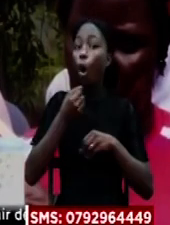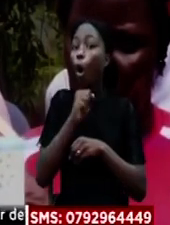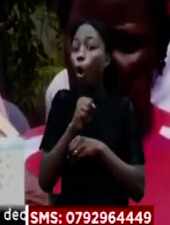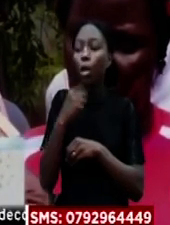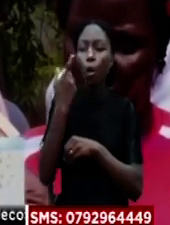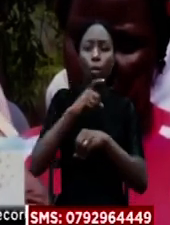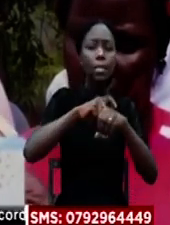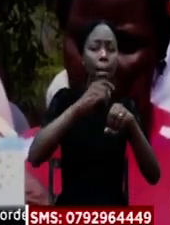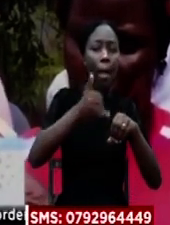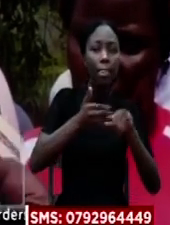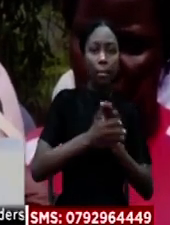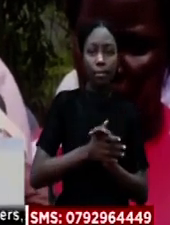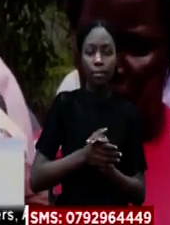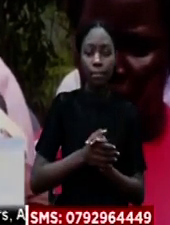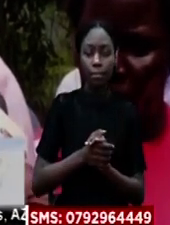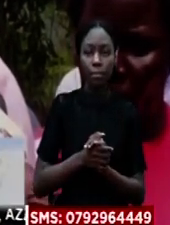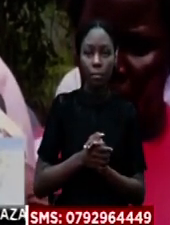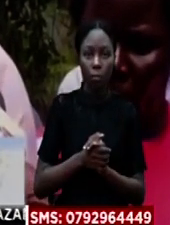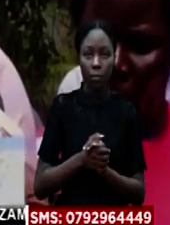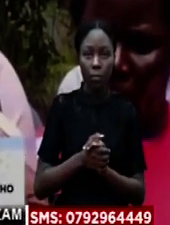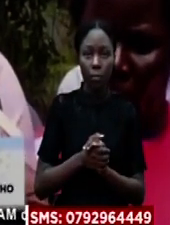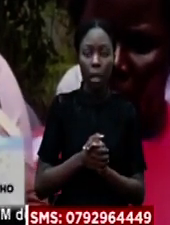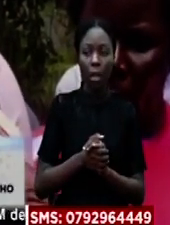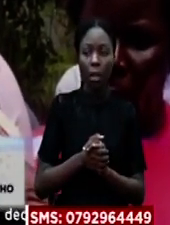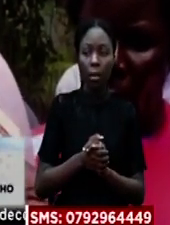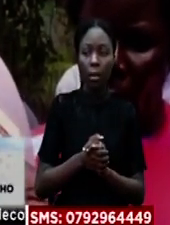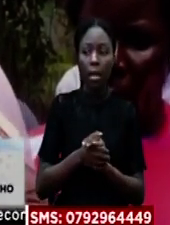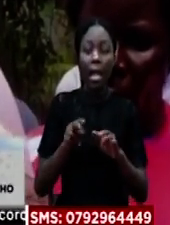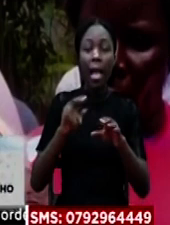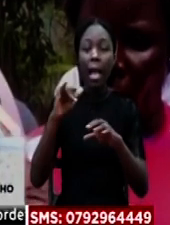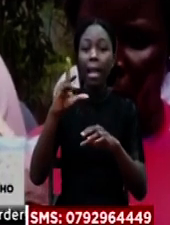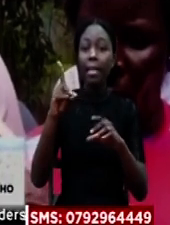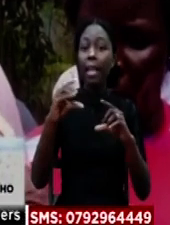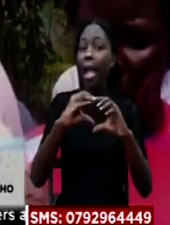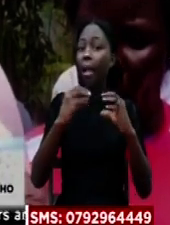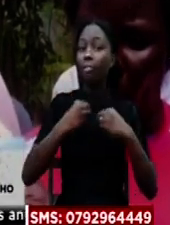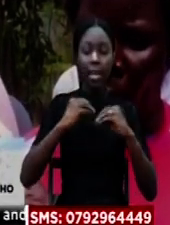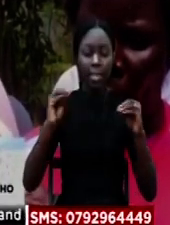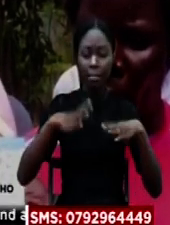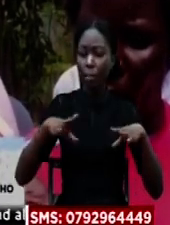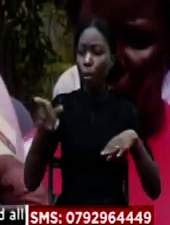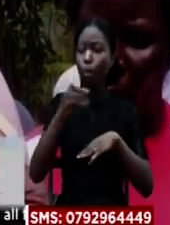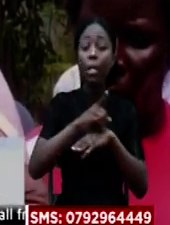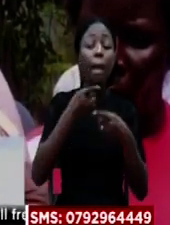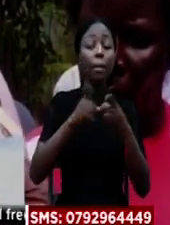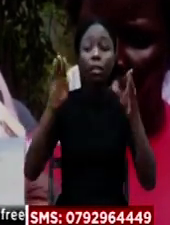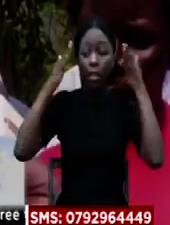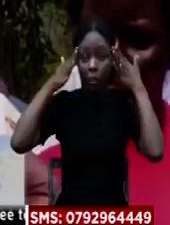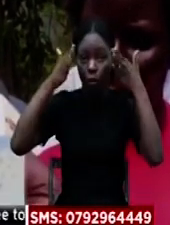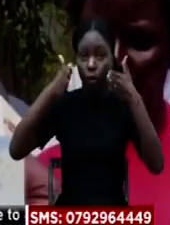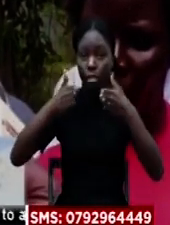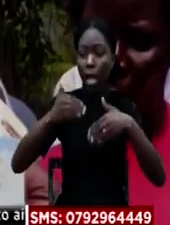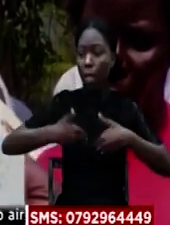Wenyu unapata hata Hawana hata labda national ID Hakuna mtu wanafikia watu Sisi tunakoncentrate to on